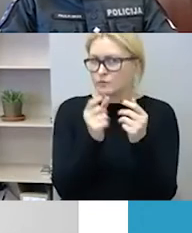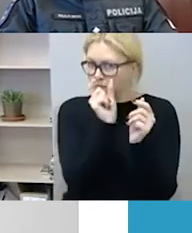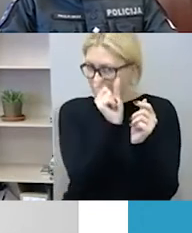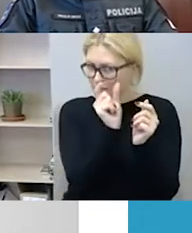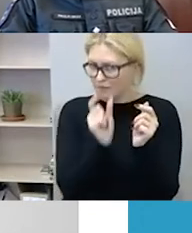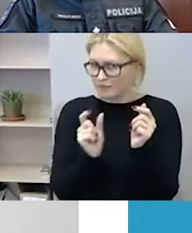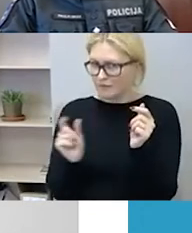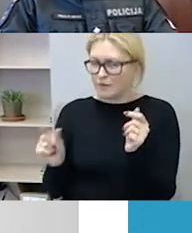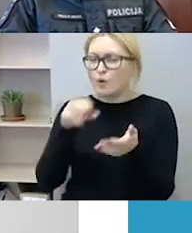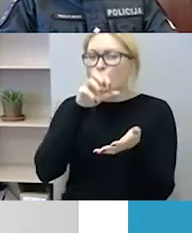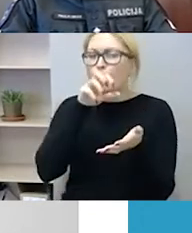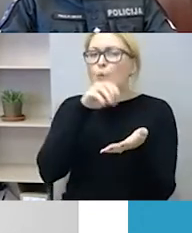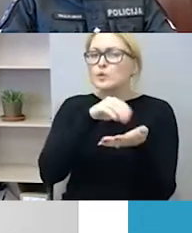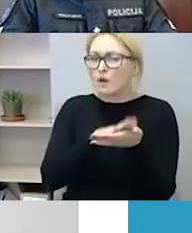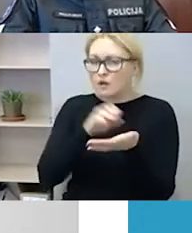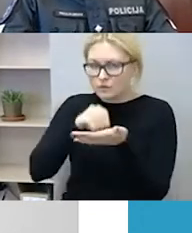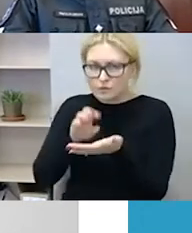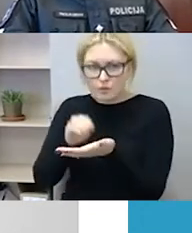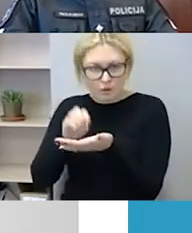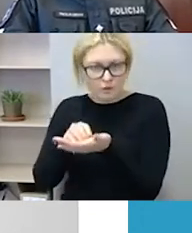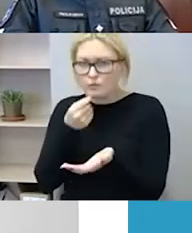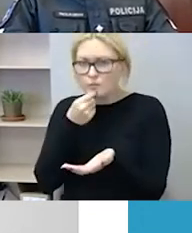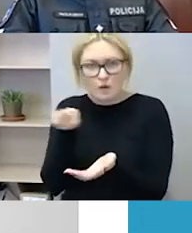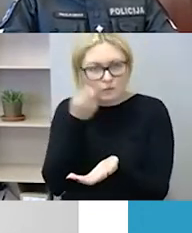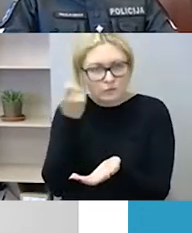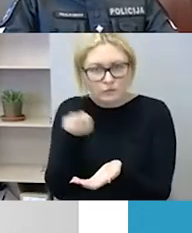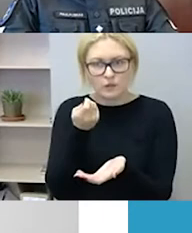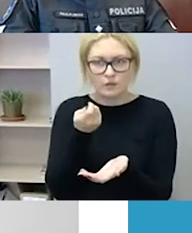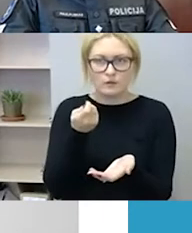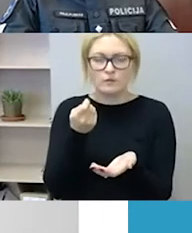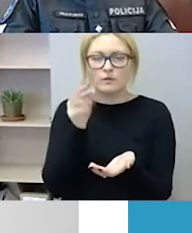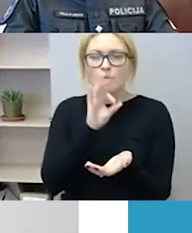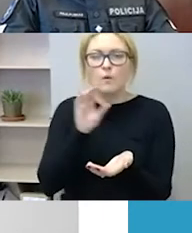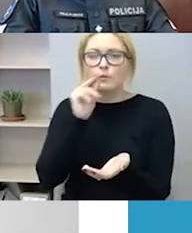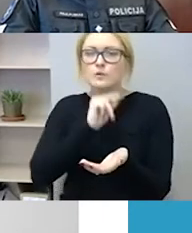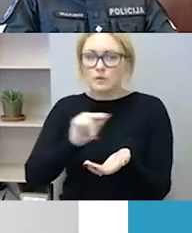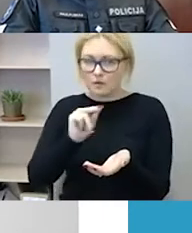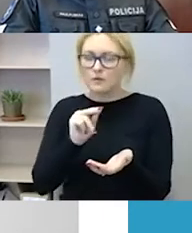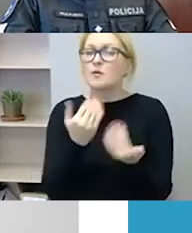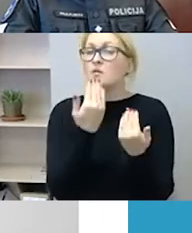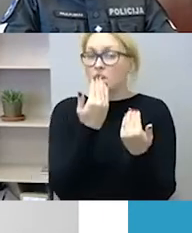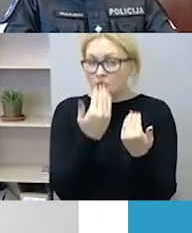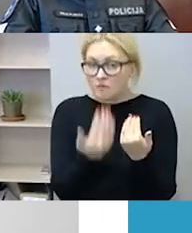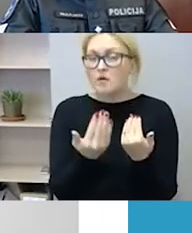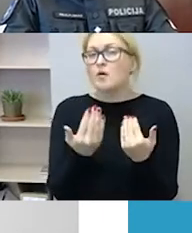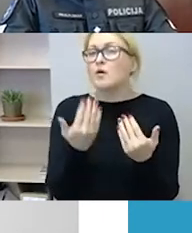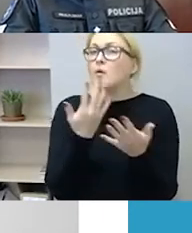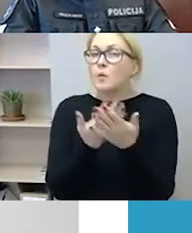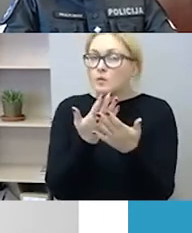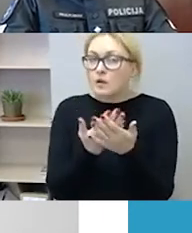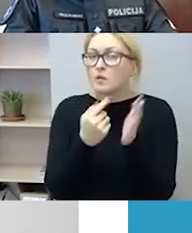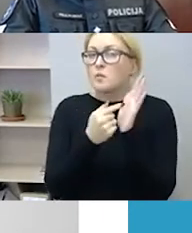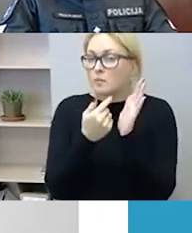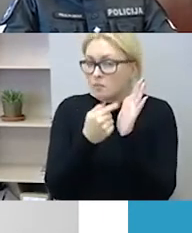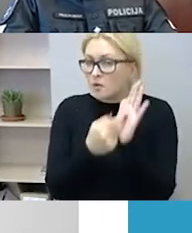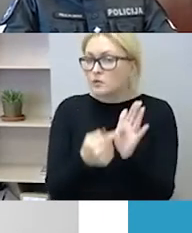užregistruotų tokių nusikalstamų veikų. Na, kas iš esmės, na, parodo, kad matyt, tikrai ne viską matome,